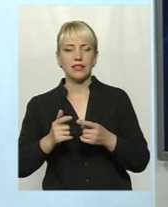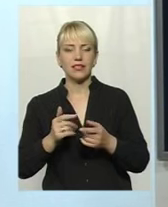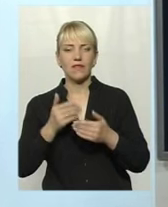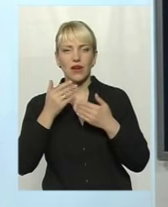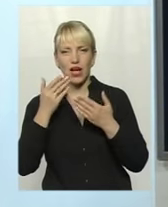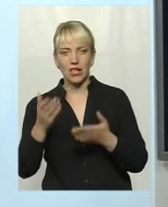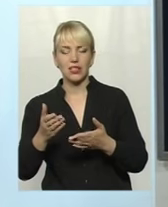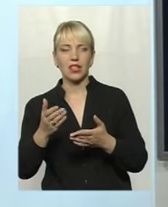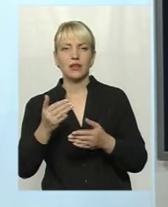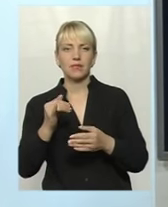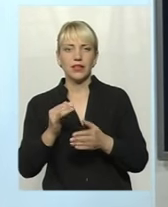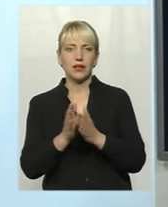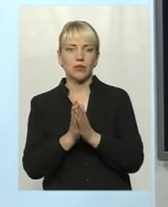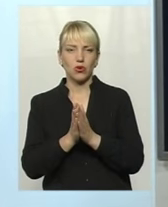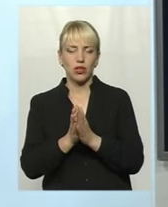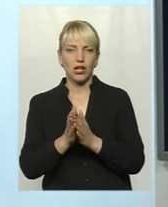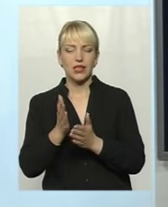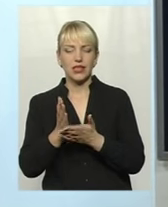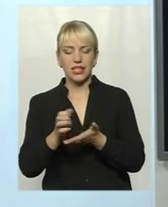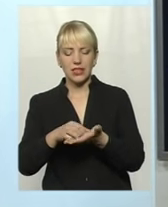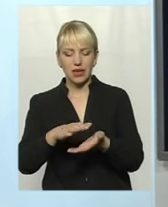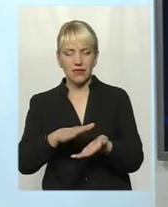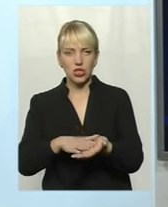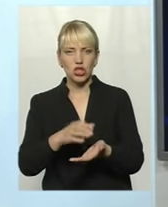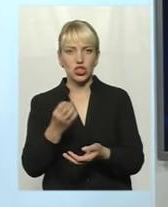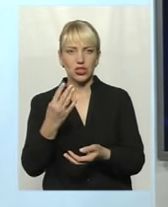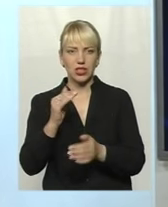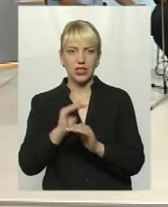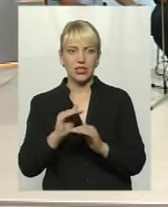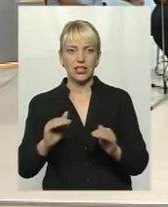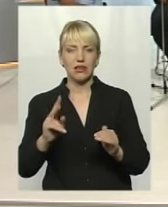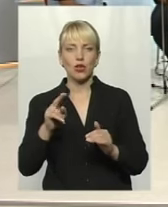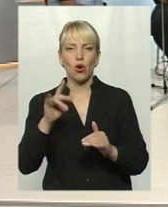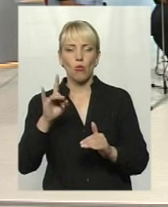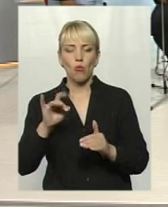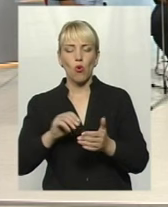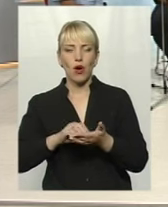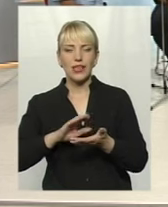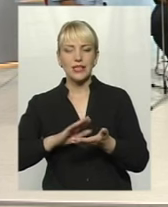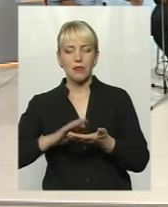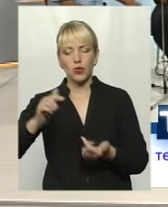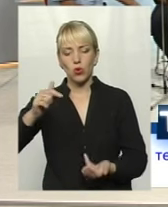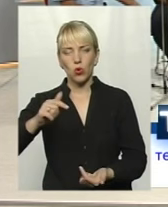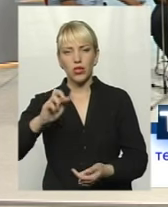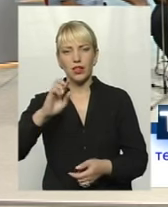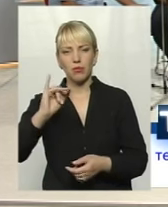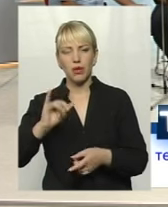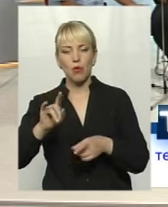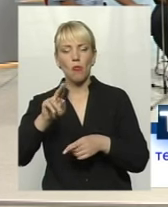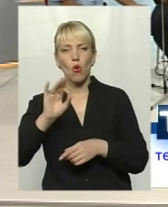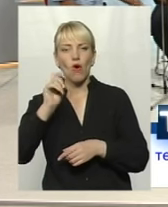селу, є, виходить, зареєстрованих 14 діток, які би по реєстрації підходили по такому віковій